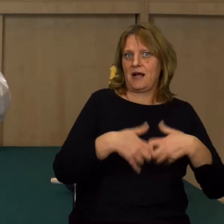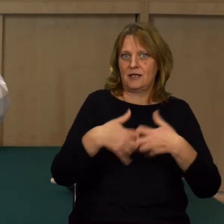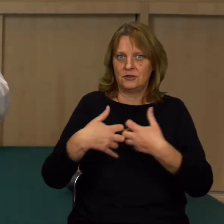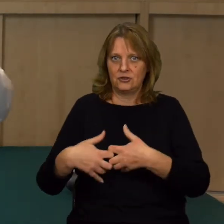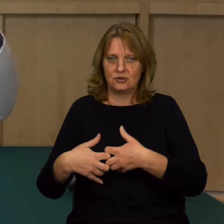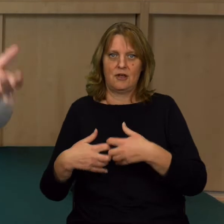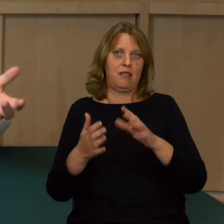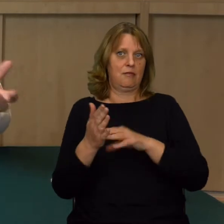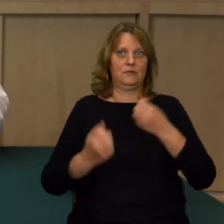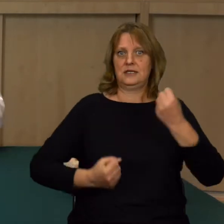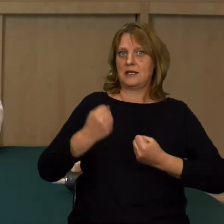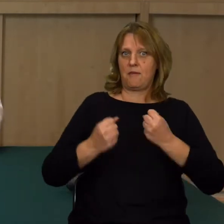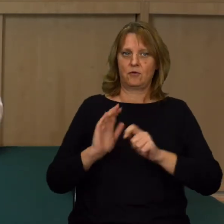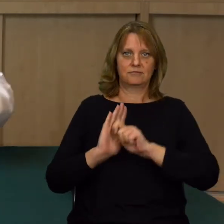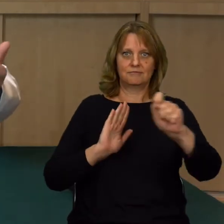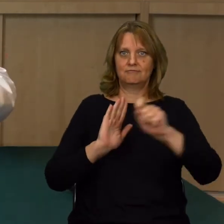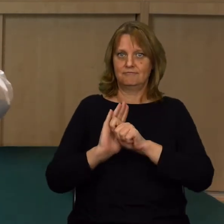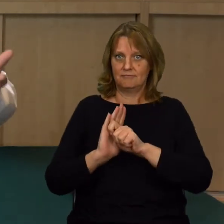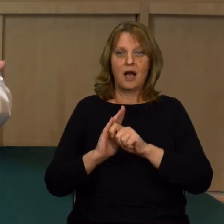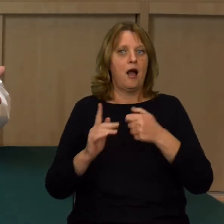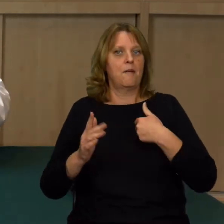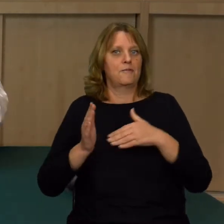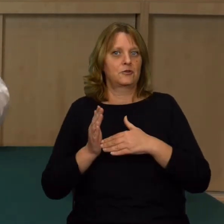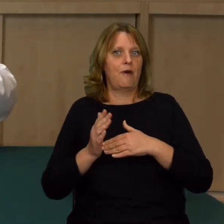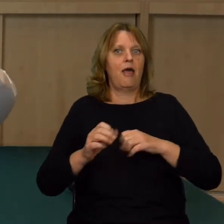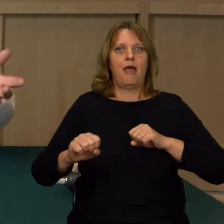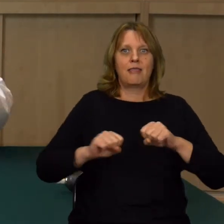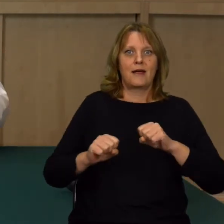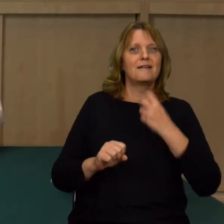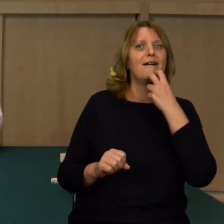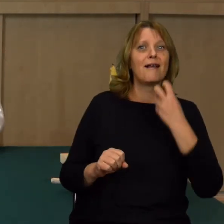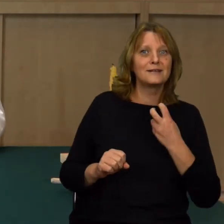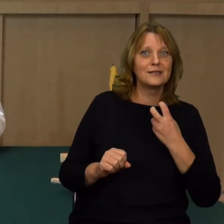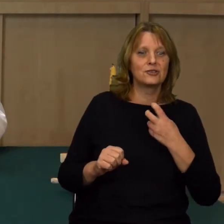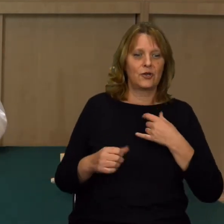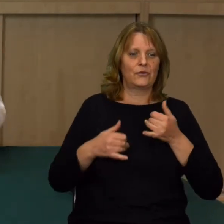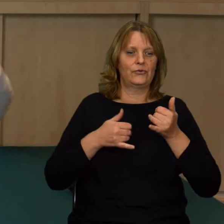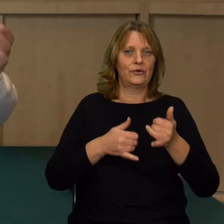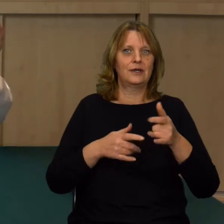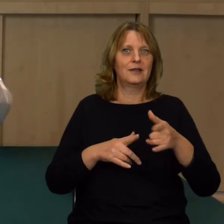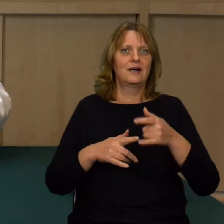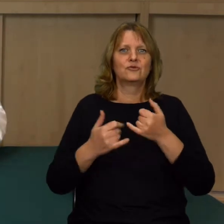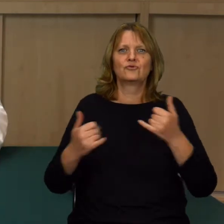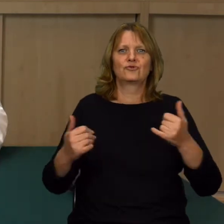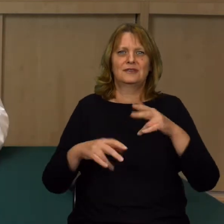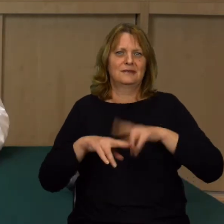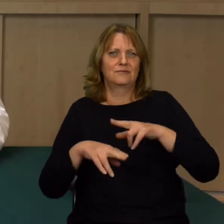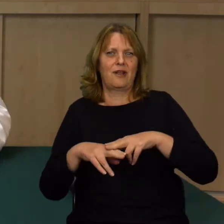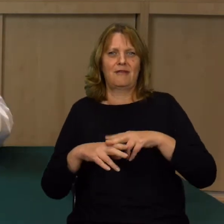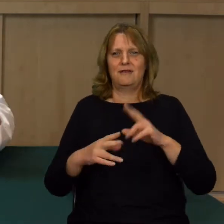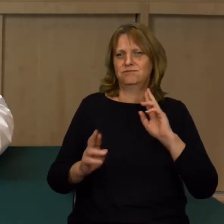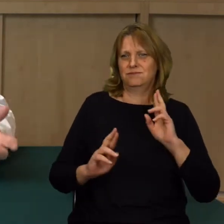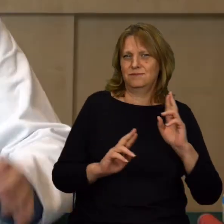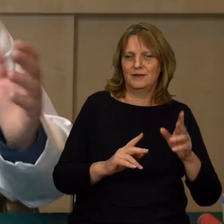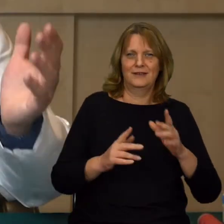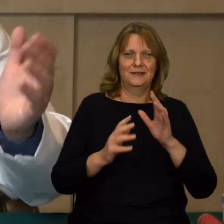będziemy podróżować jakimś samochodem. Potrzebujemy energię elektryczną, która będzie zasilała nasze urządzenia elektryczne,